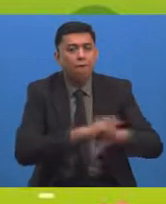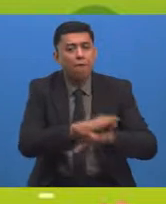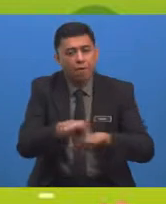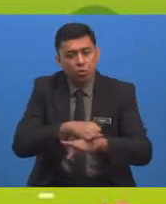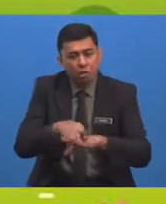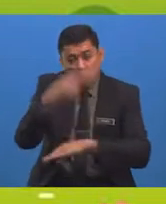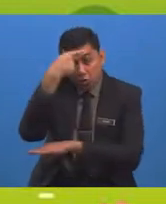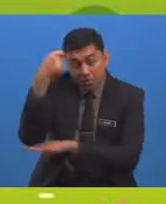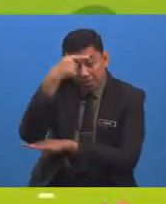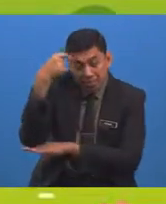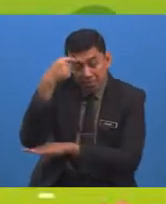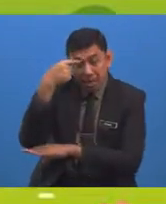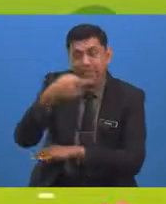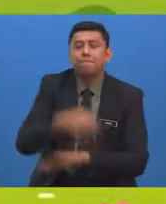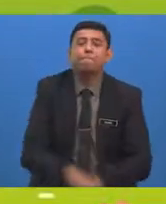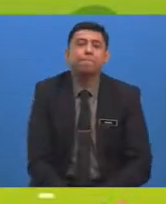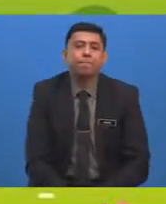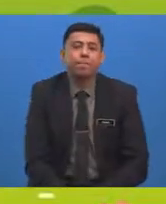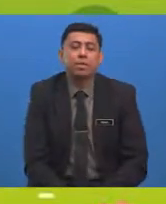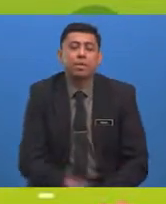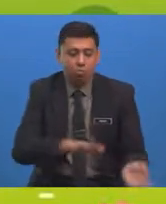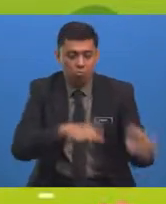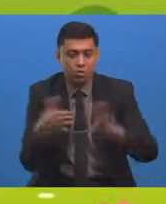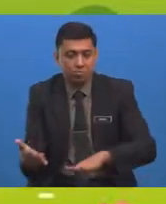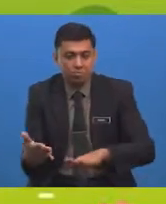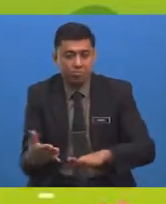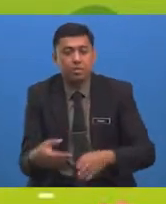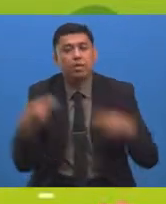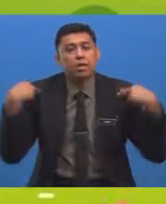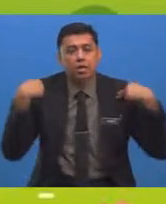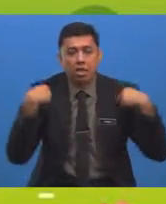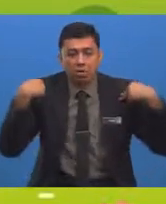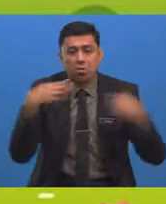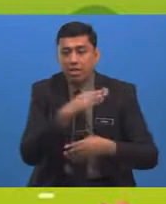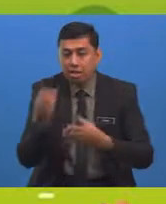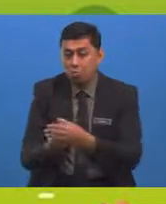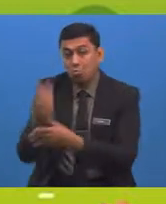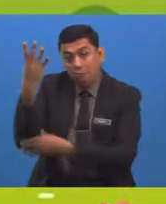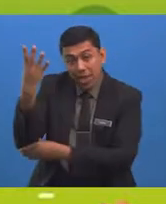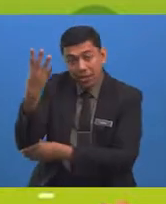Yang menyebabkan kepada ancaman kepupusan Haiwan dan tumbuhan